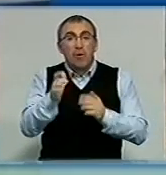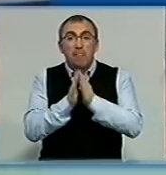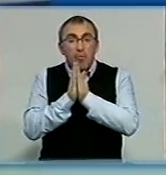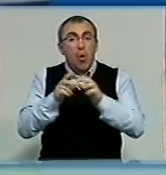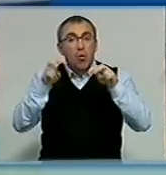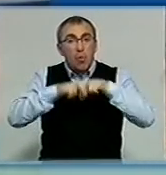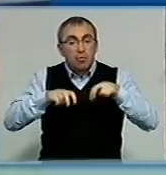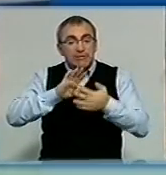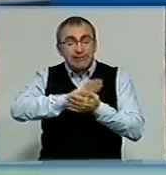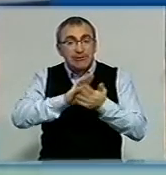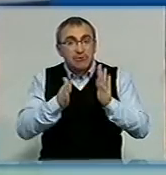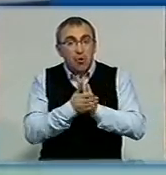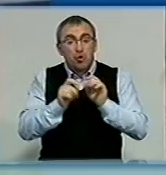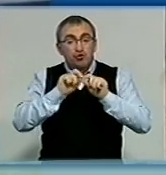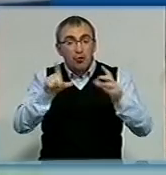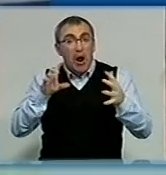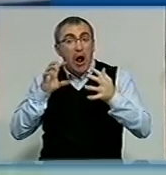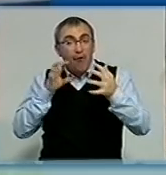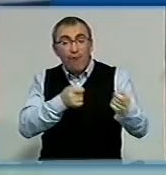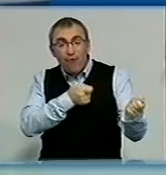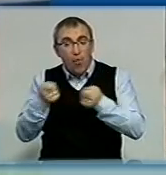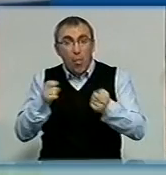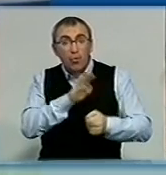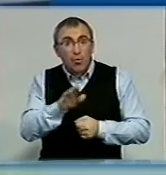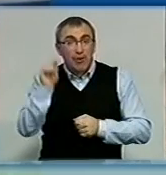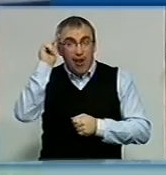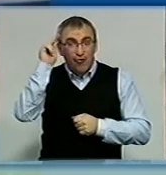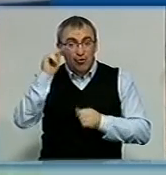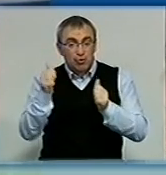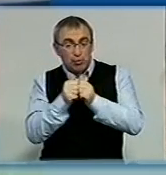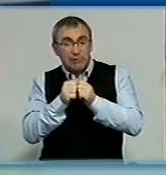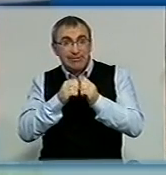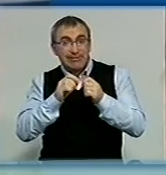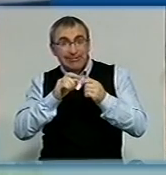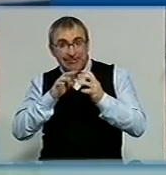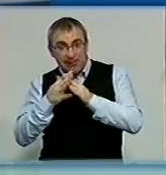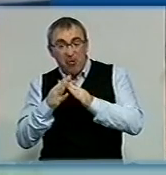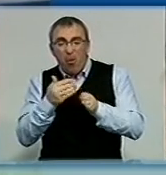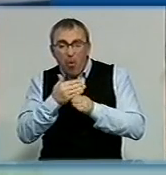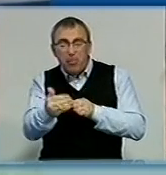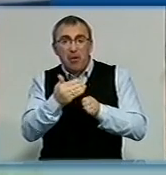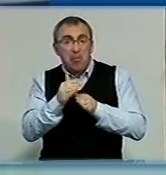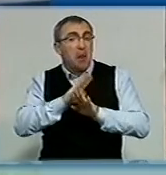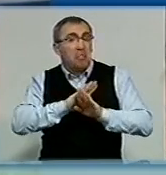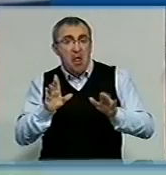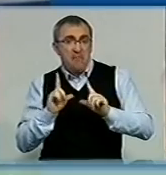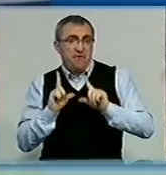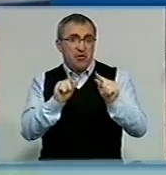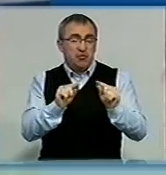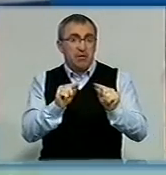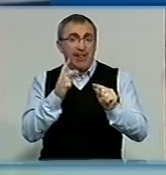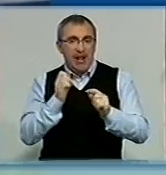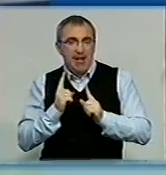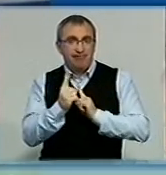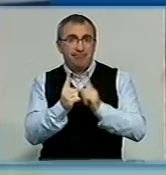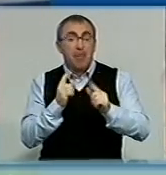розібратися в ситуації, чому шкільний автобус, який возить дітей на навчання в сусіднє село, постійно запізнюється, бо взагалі не виїжджає на рейс. Що тому